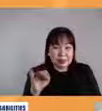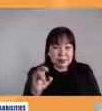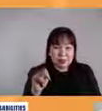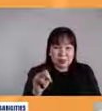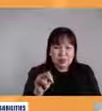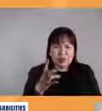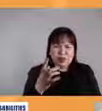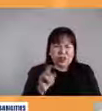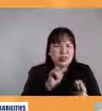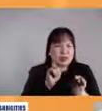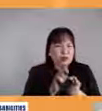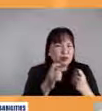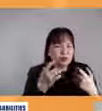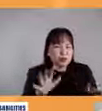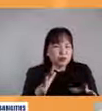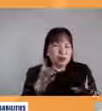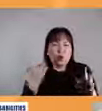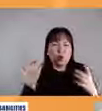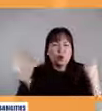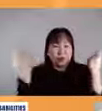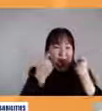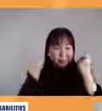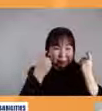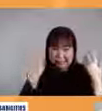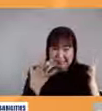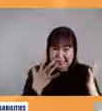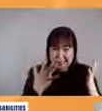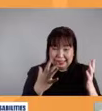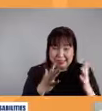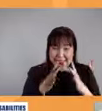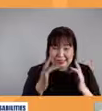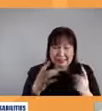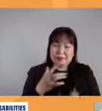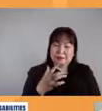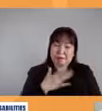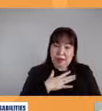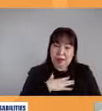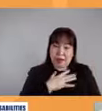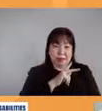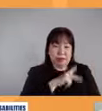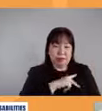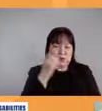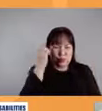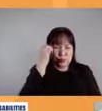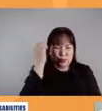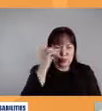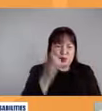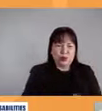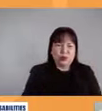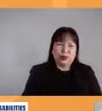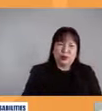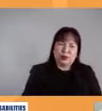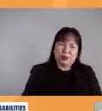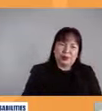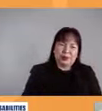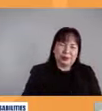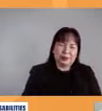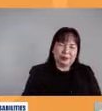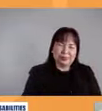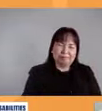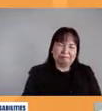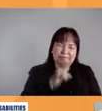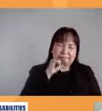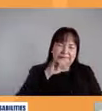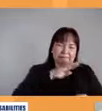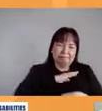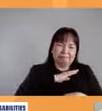performative lang during celebrations in my personal opinion parang it's not that wouldn't really